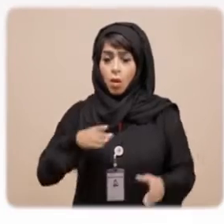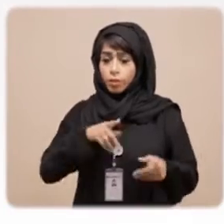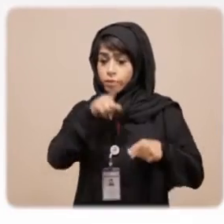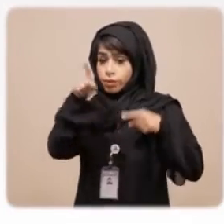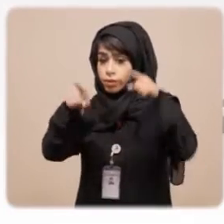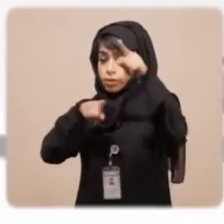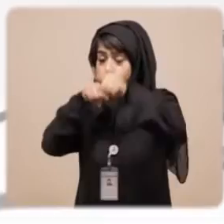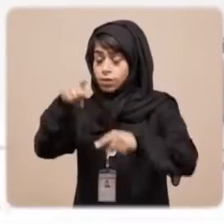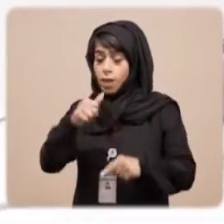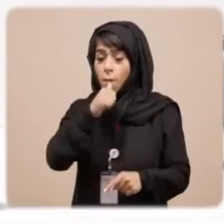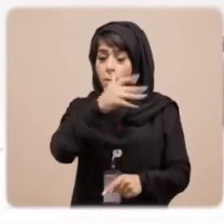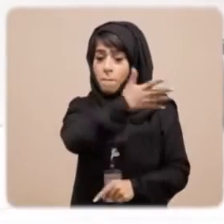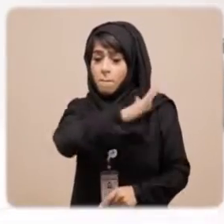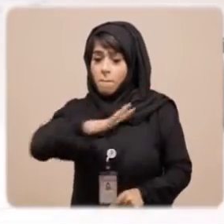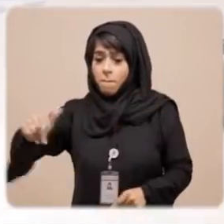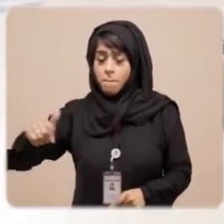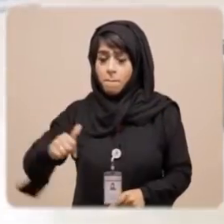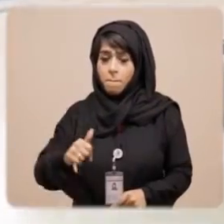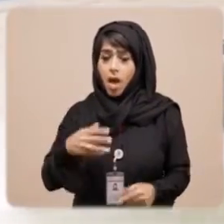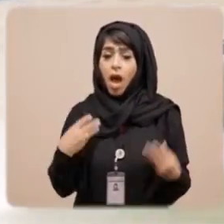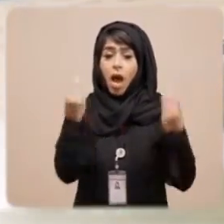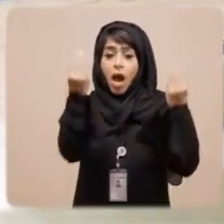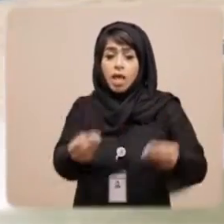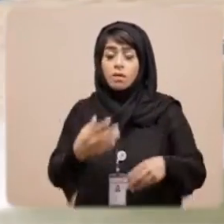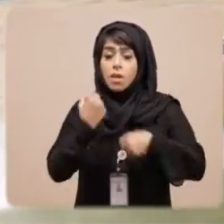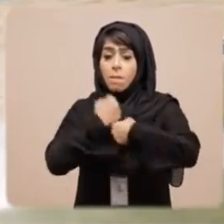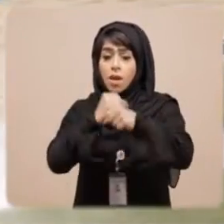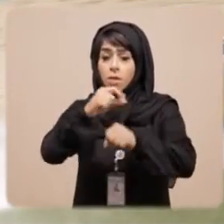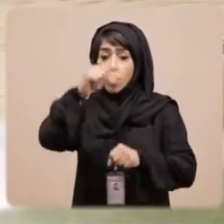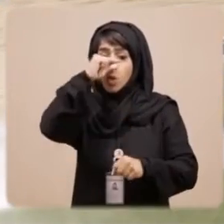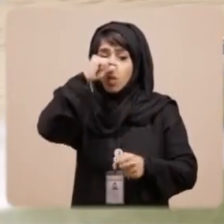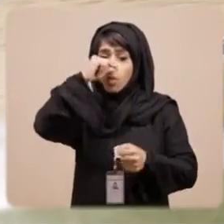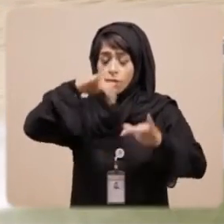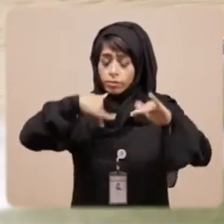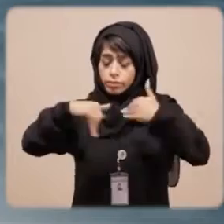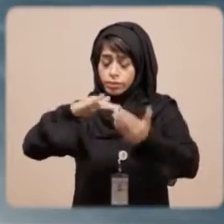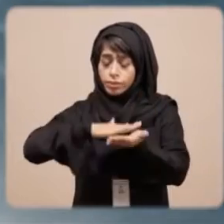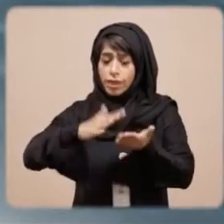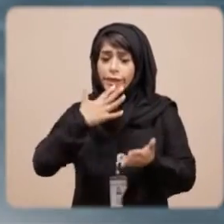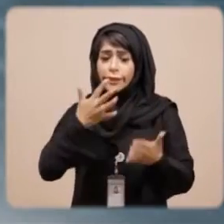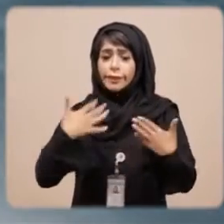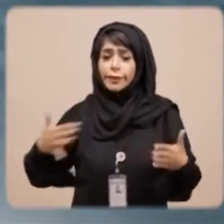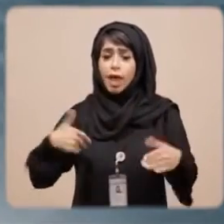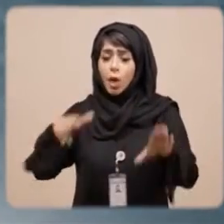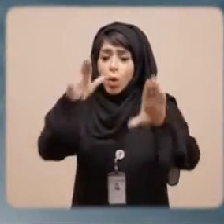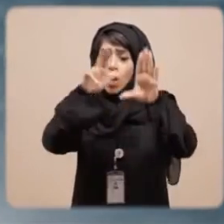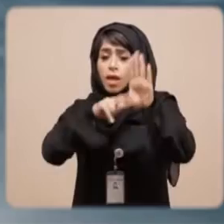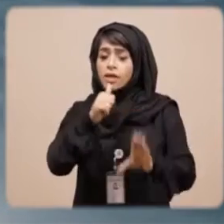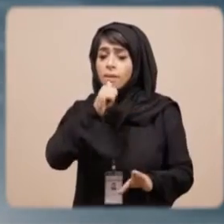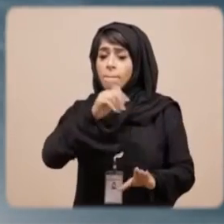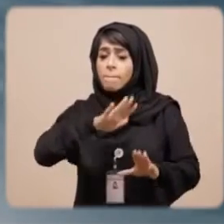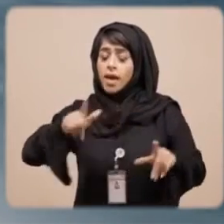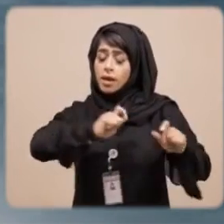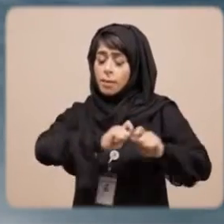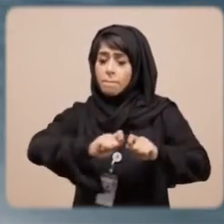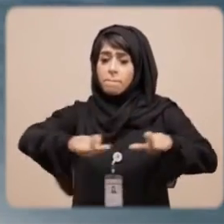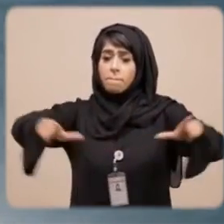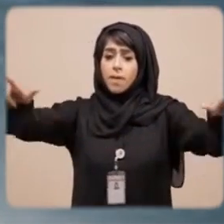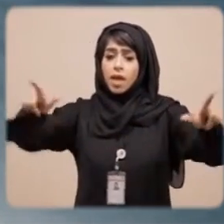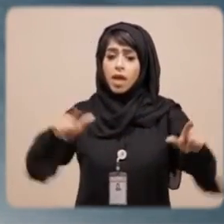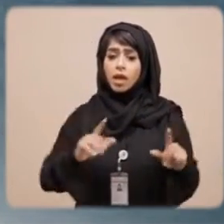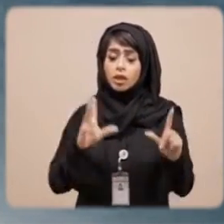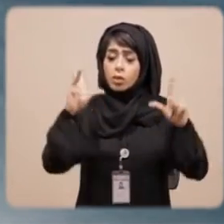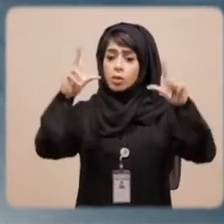ولمرتادي شواطئ دبي وفرت لهم بلدية دبي ممرات سهلة الوصول وخدمة الكراسي المائية مجاناً